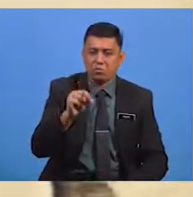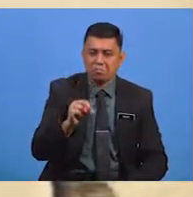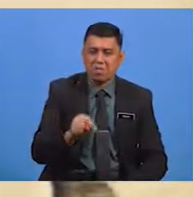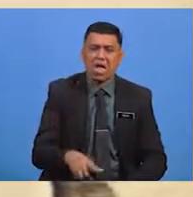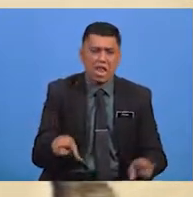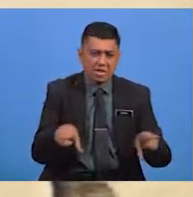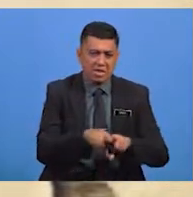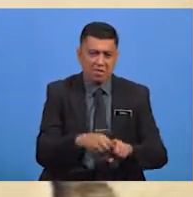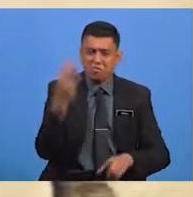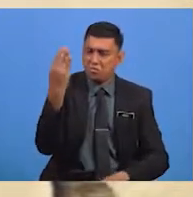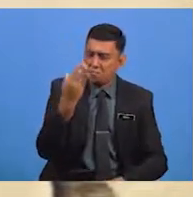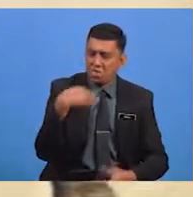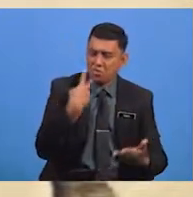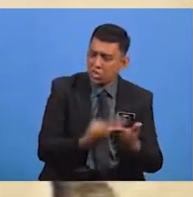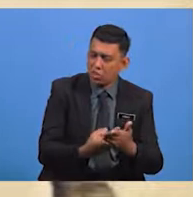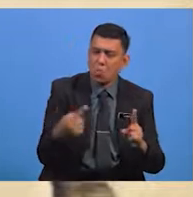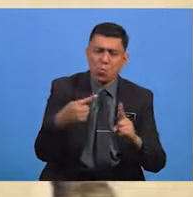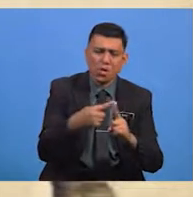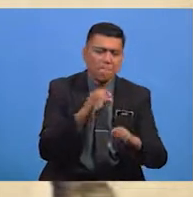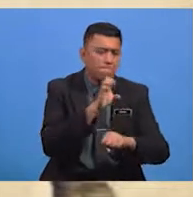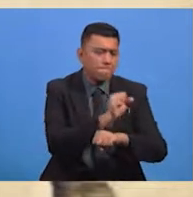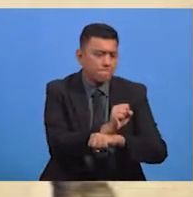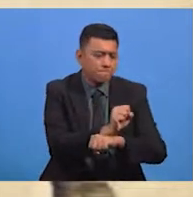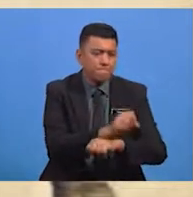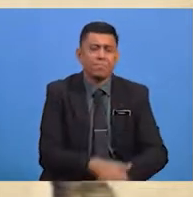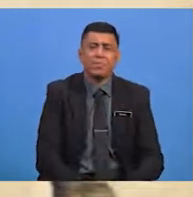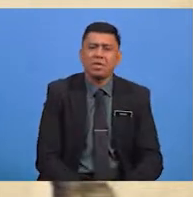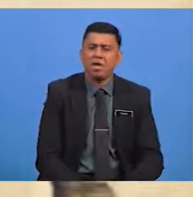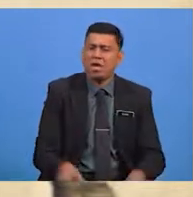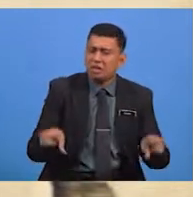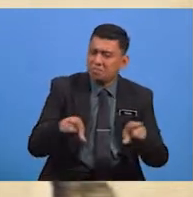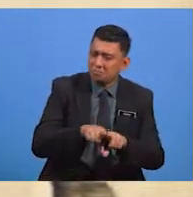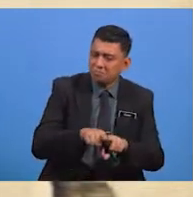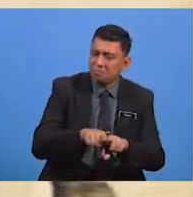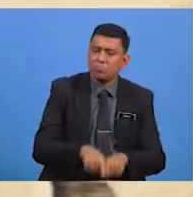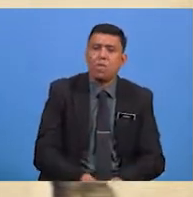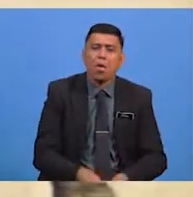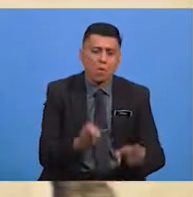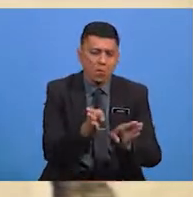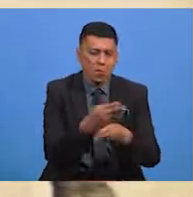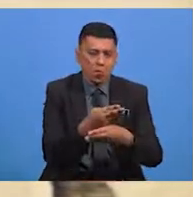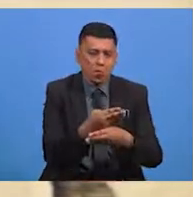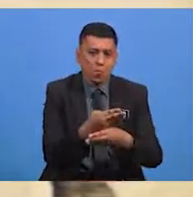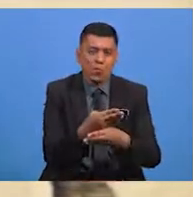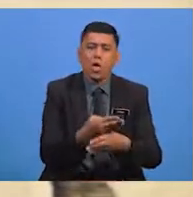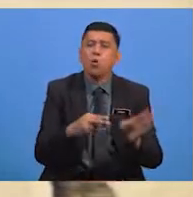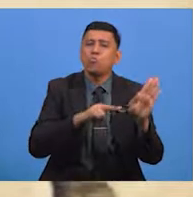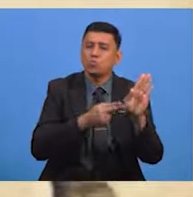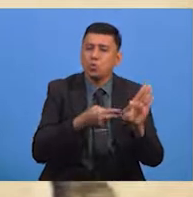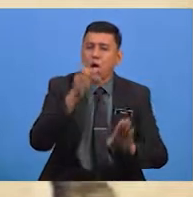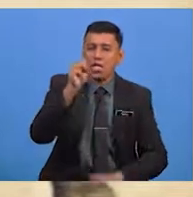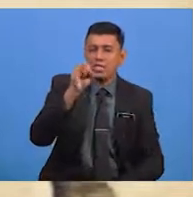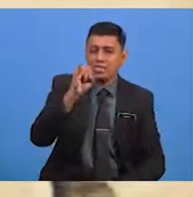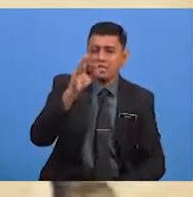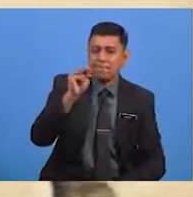Jatuh Ke Batu Penggunaan Perkataan Laksana Telah Membentuk Unsur Simili